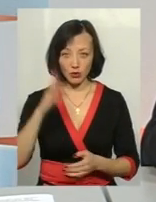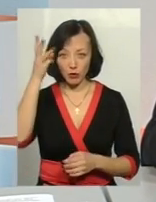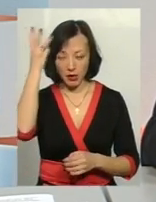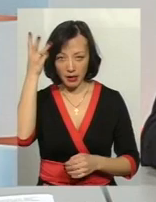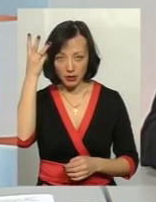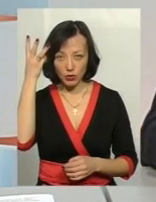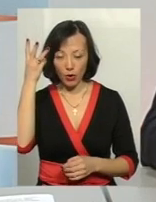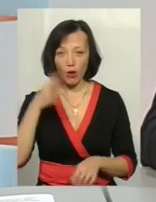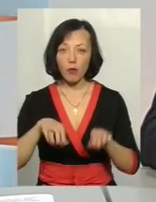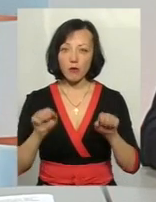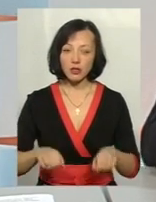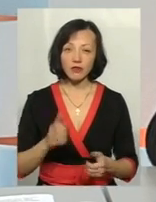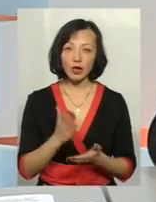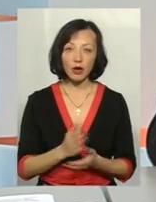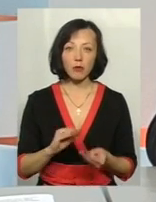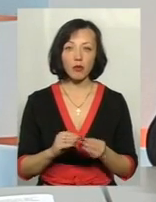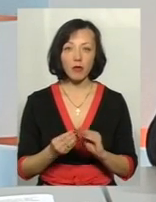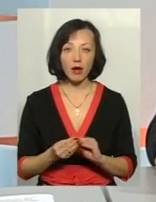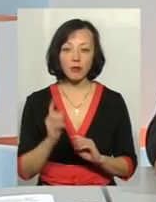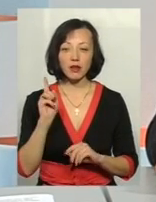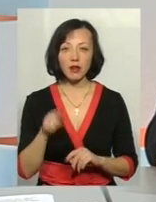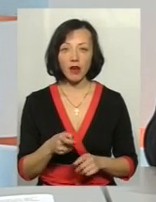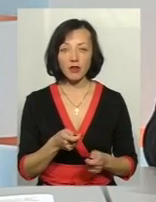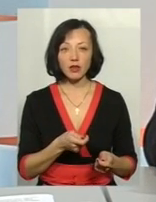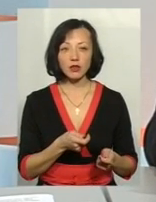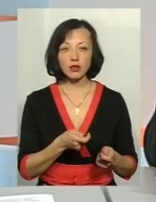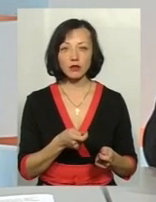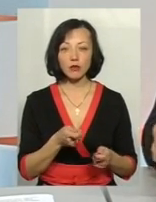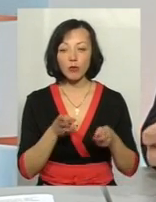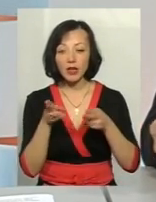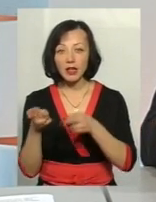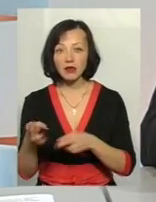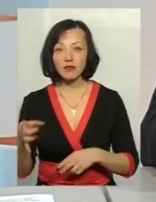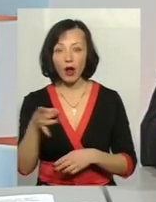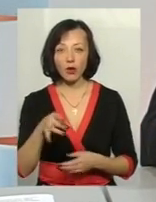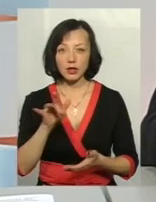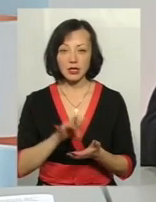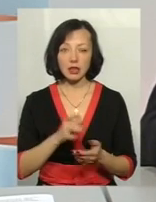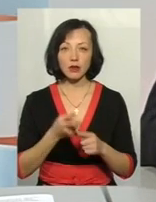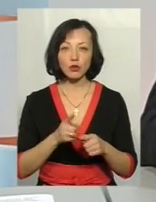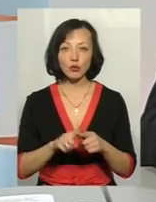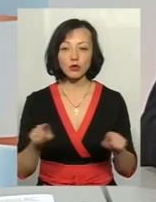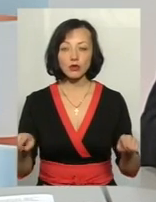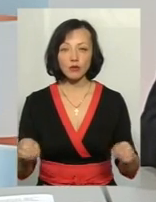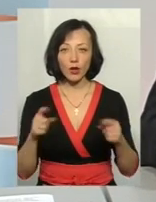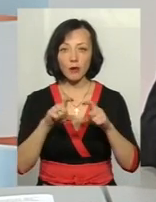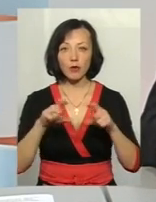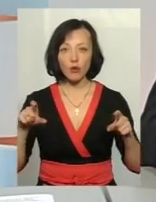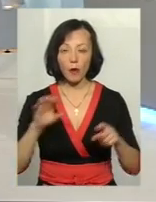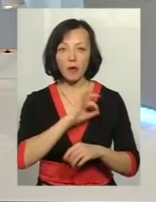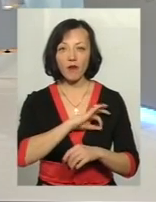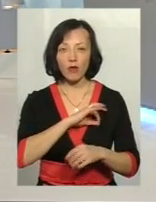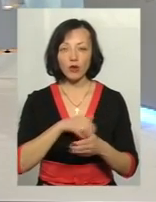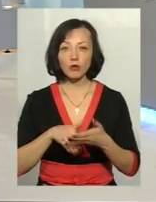Хмельницького. Можливо, є проблема навіть в доставці до районного центру. І тому створення бюро правової допомоги як